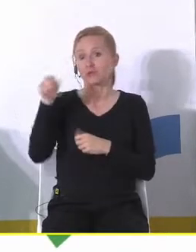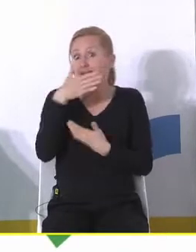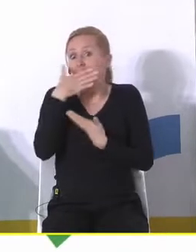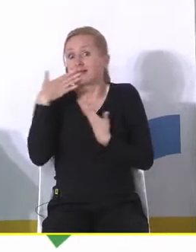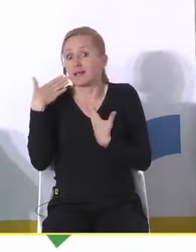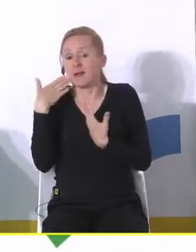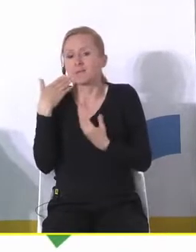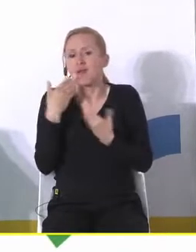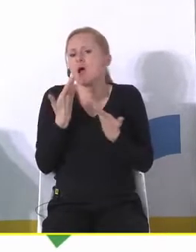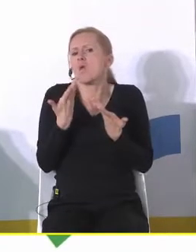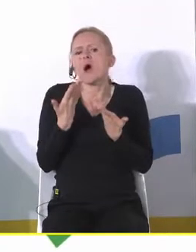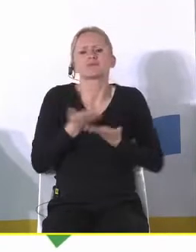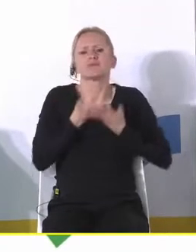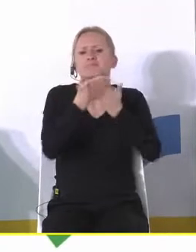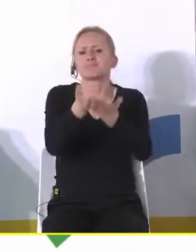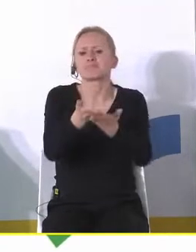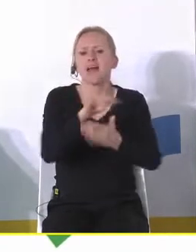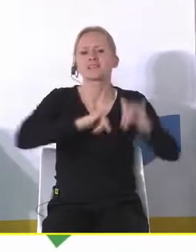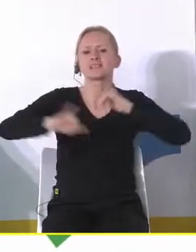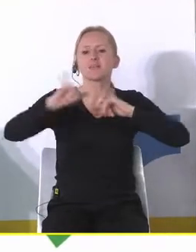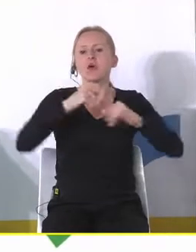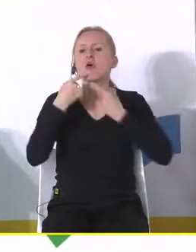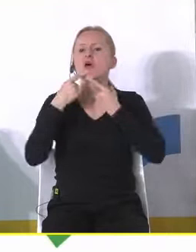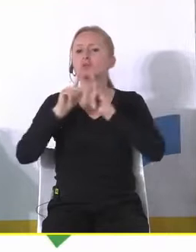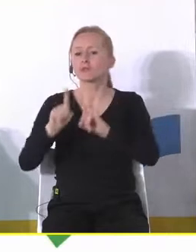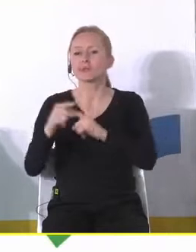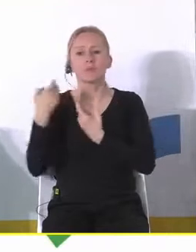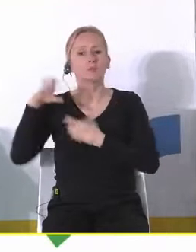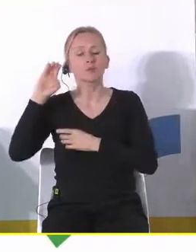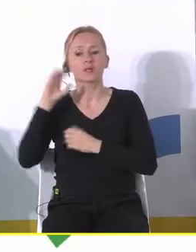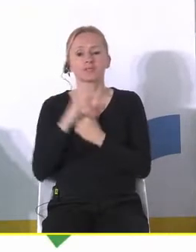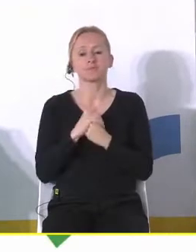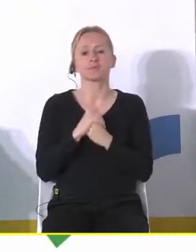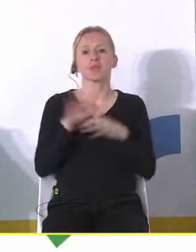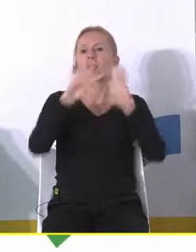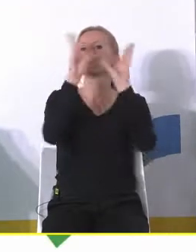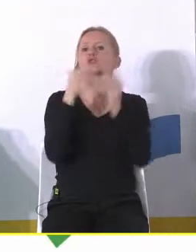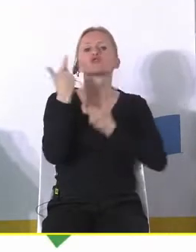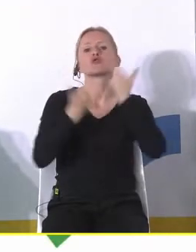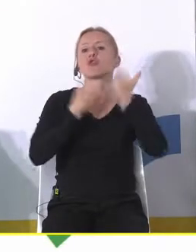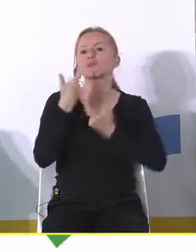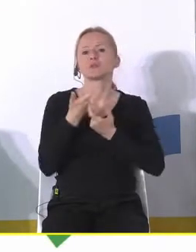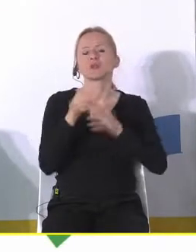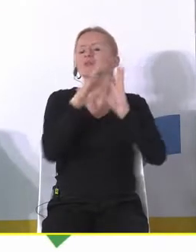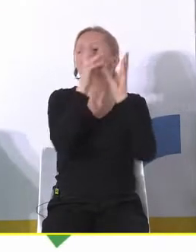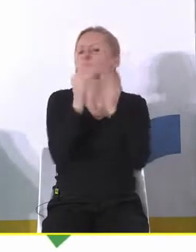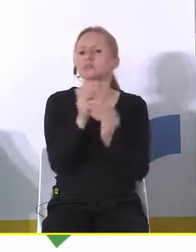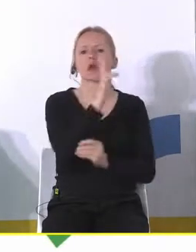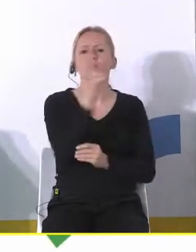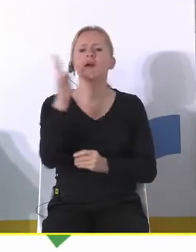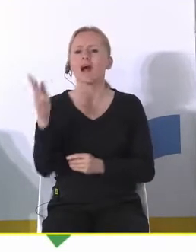można by było najprostsza rada dla każdego samorządowca powiedzieć słuchajcie wszystko co robicie dosłownie wszystko